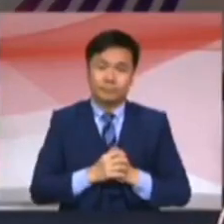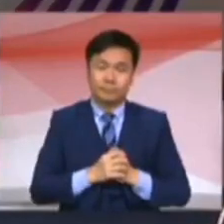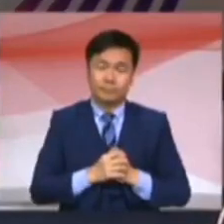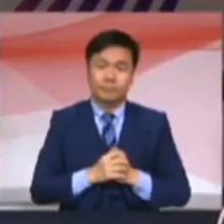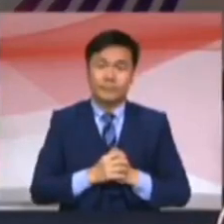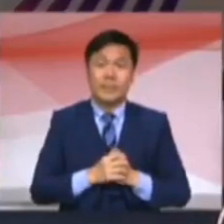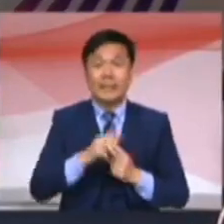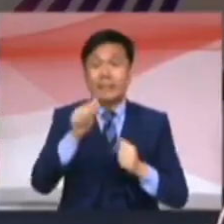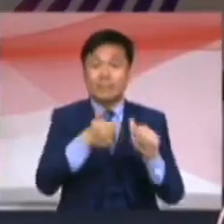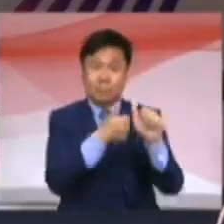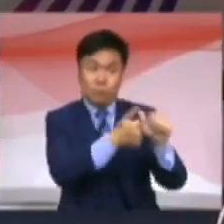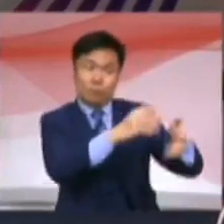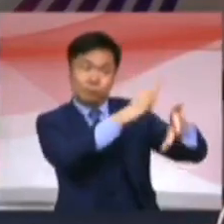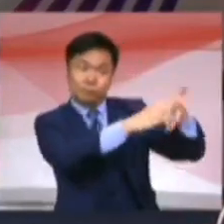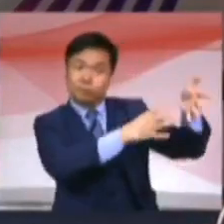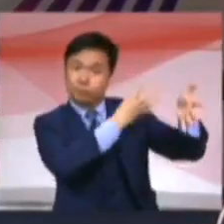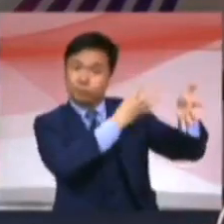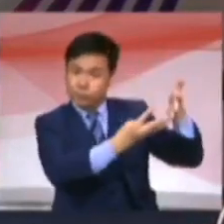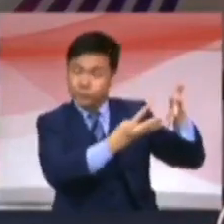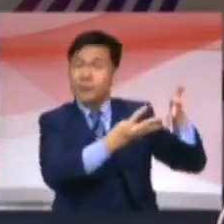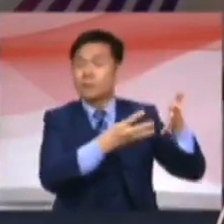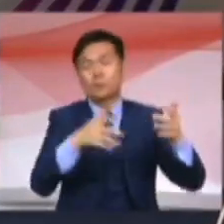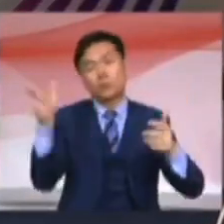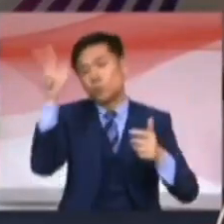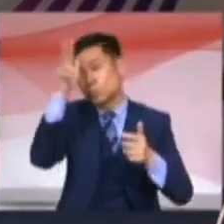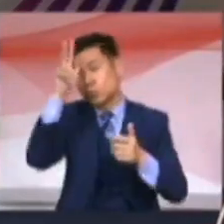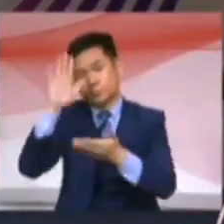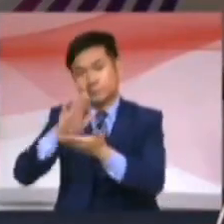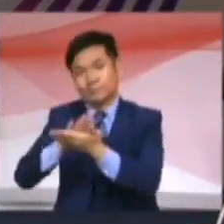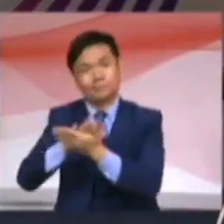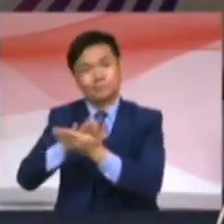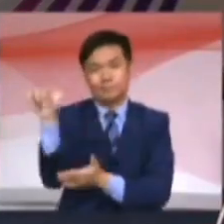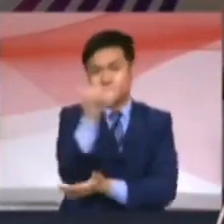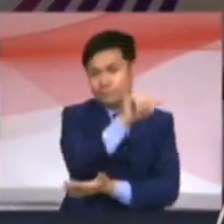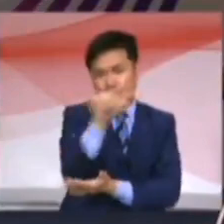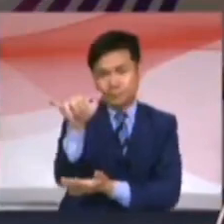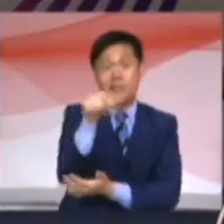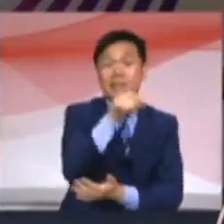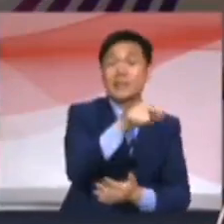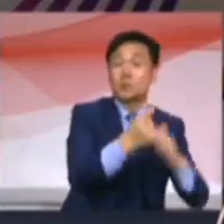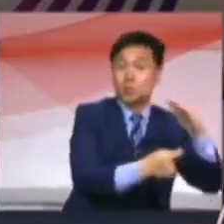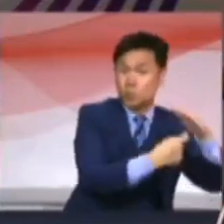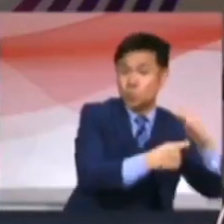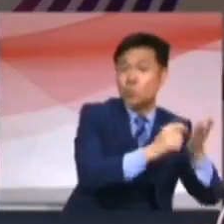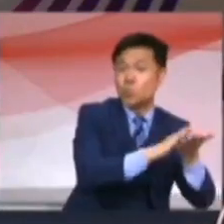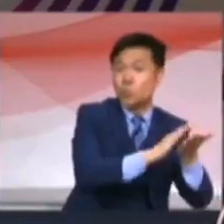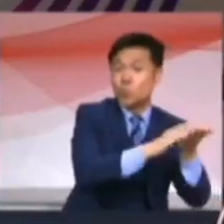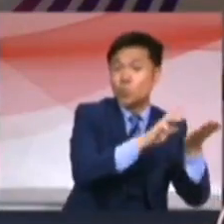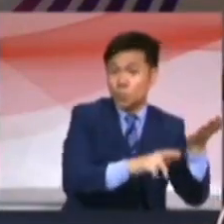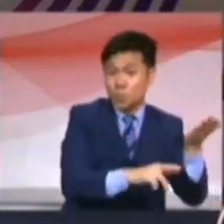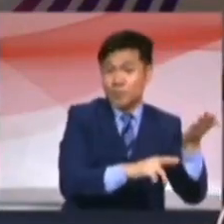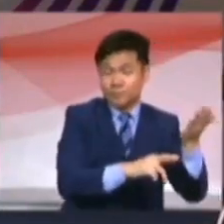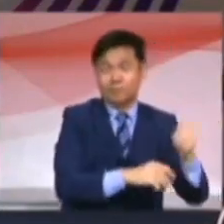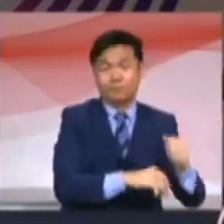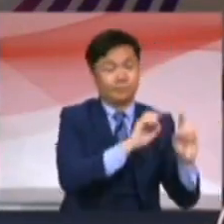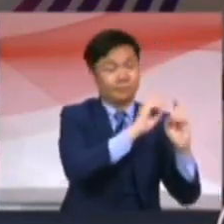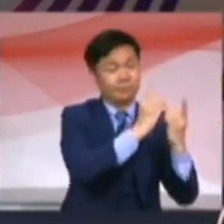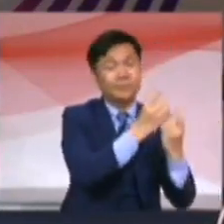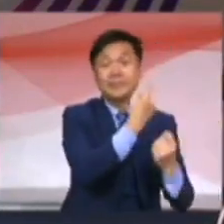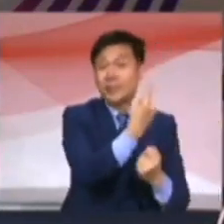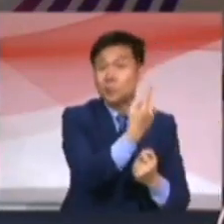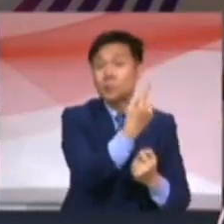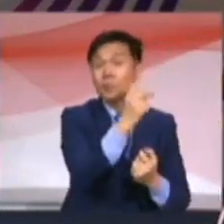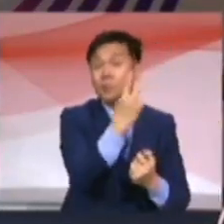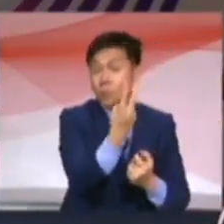mengikuti jadual sekolah kerajaan. Jika kita lihat sekolah rendah, pra-sekolah tahun 1 dan tahun 2